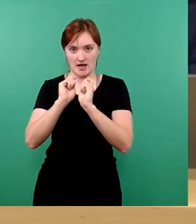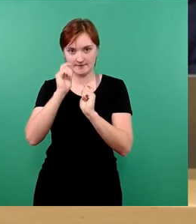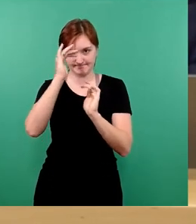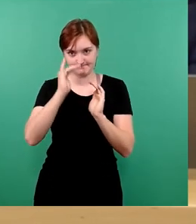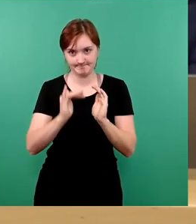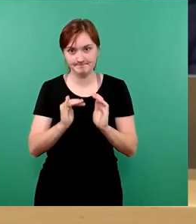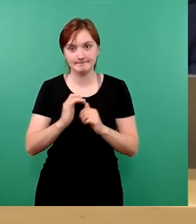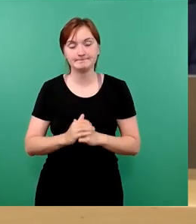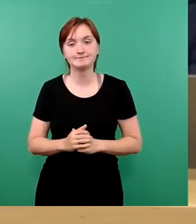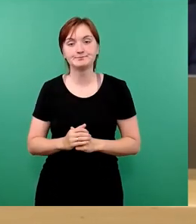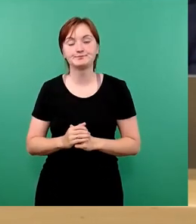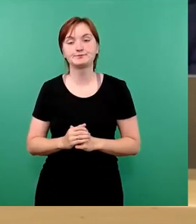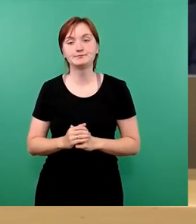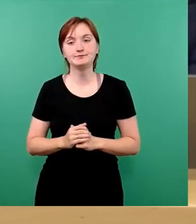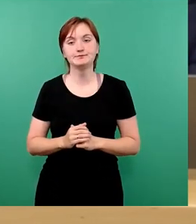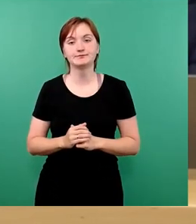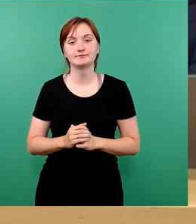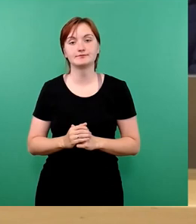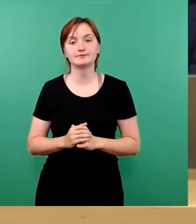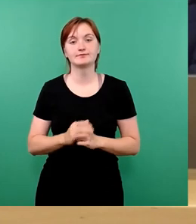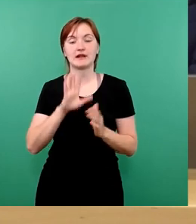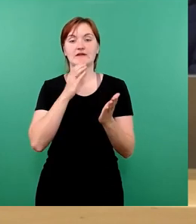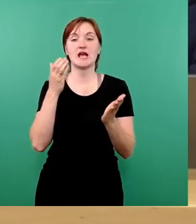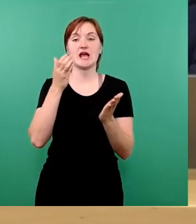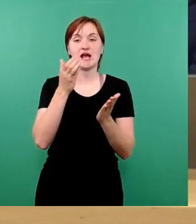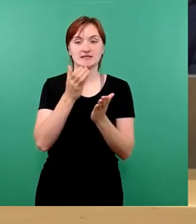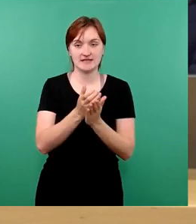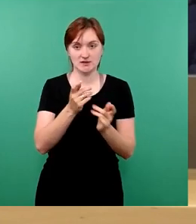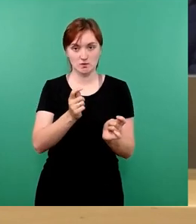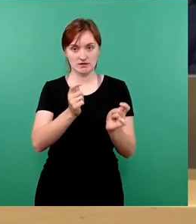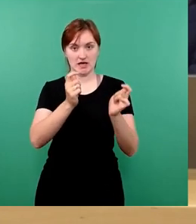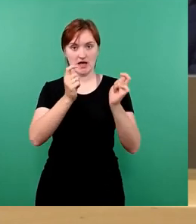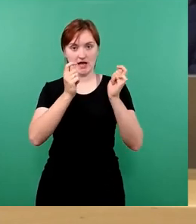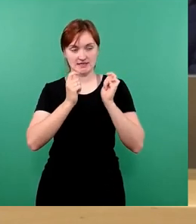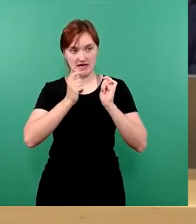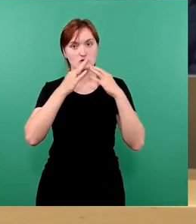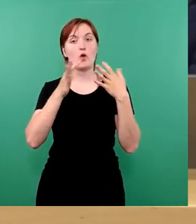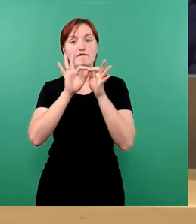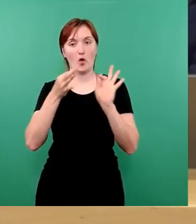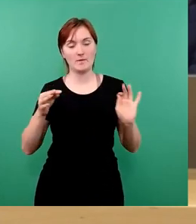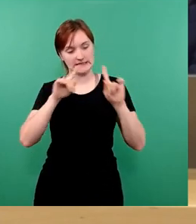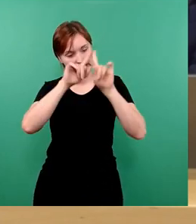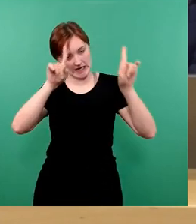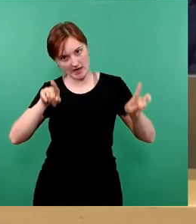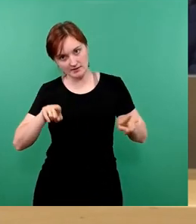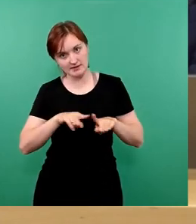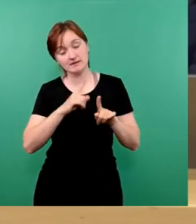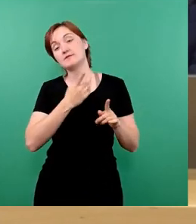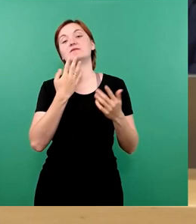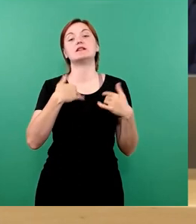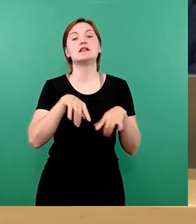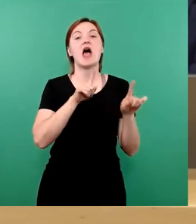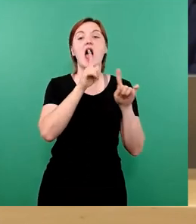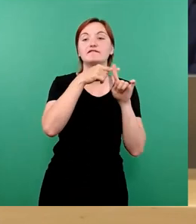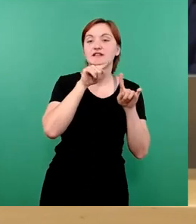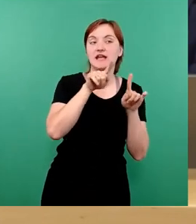als Ersetzungsantrag formuliert und auch gemacht, der von der AfD. Deswegen würde ich